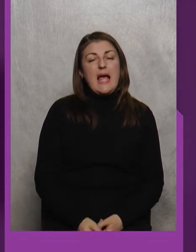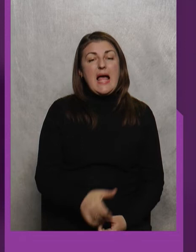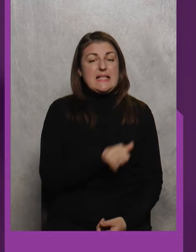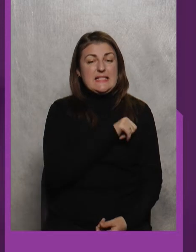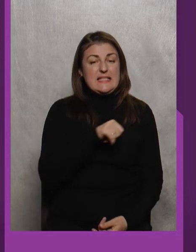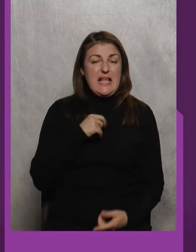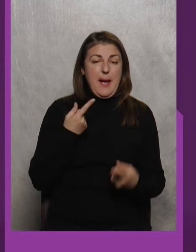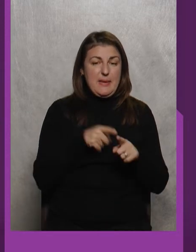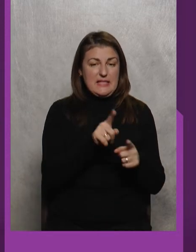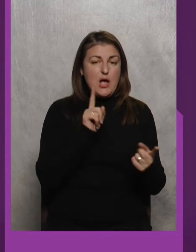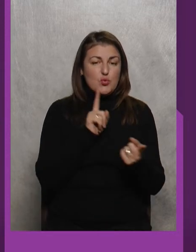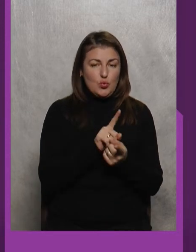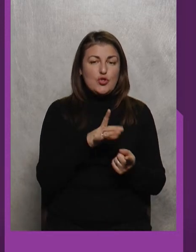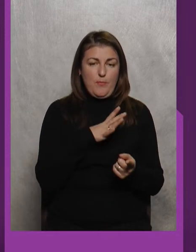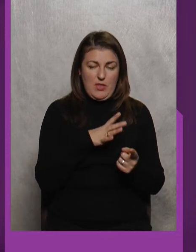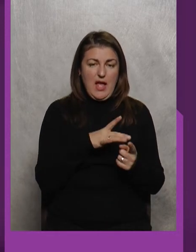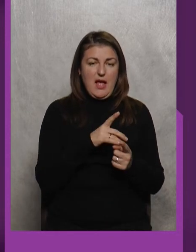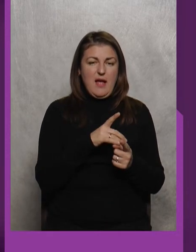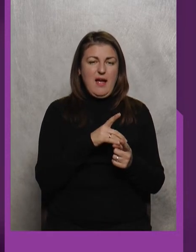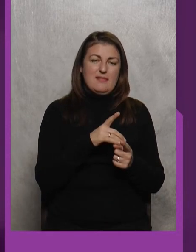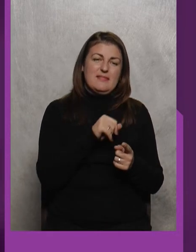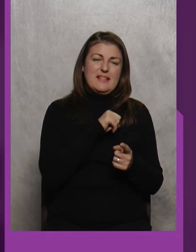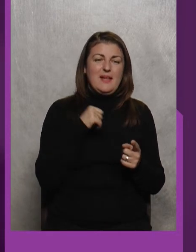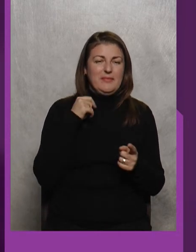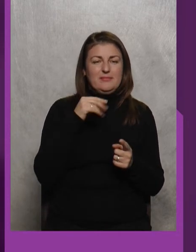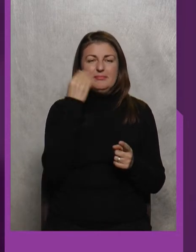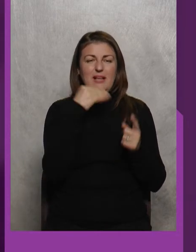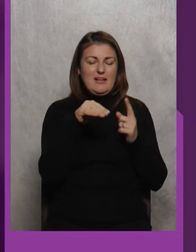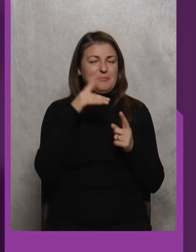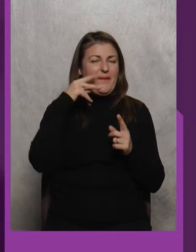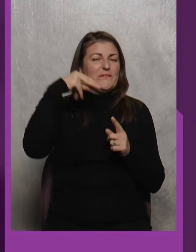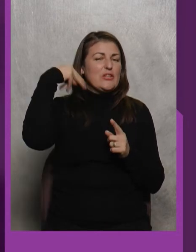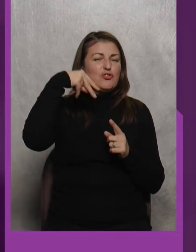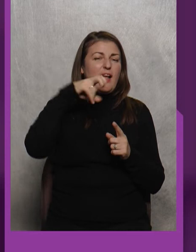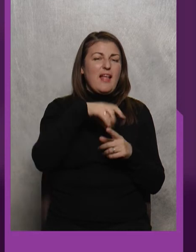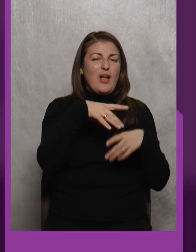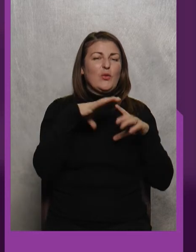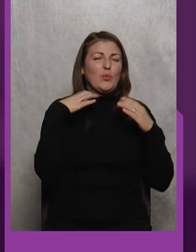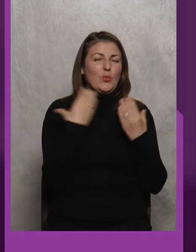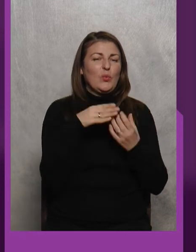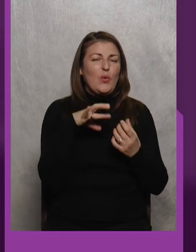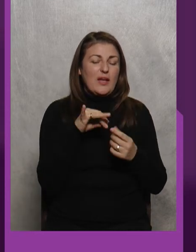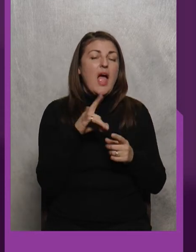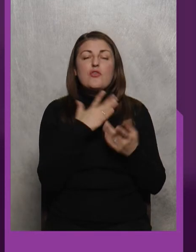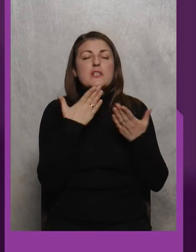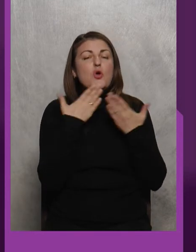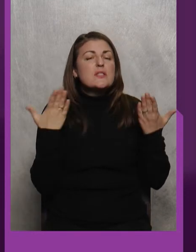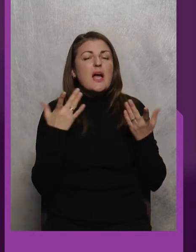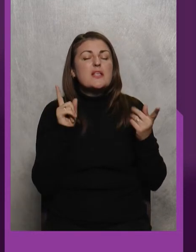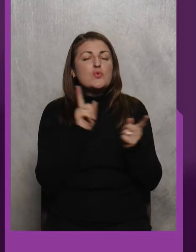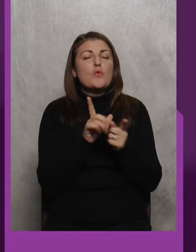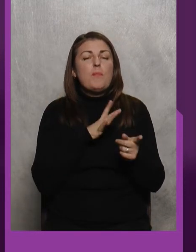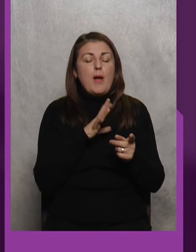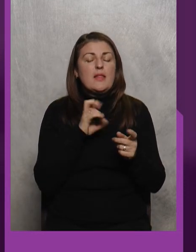саме ця сутичка була, як то кажуть, вишенькою на торті Чи яка остання сутичка українців була на